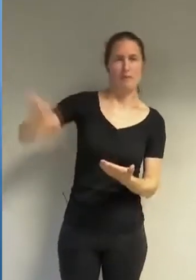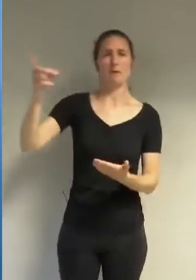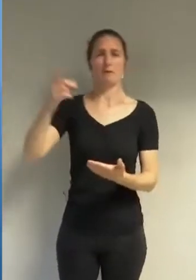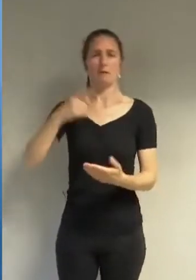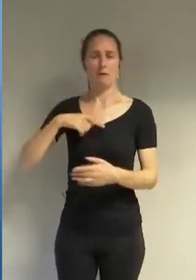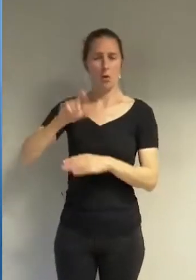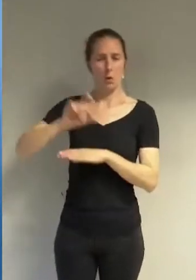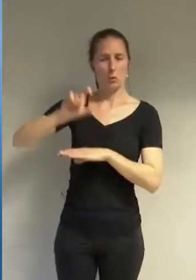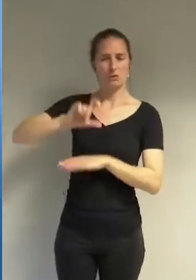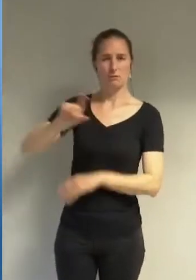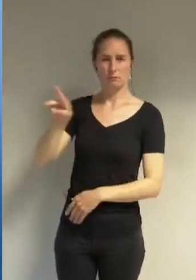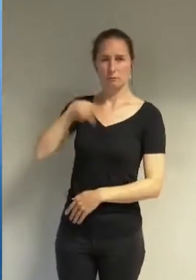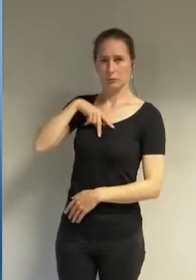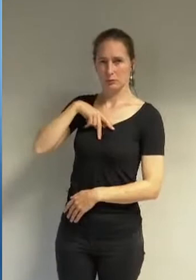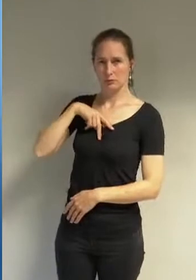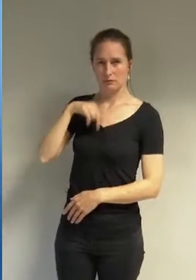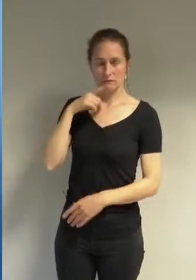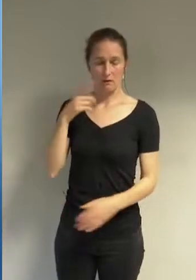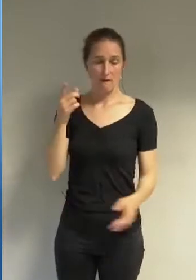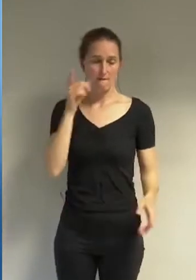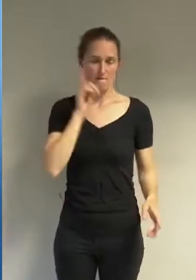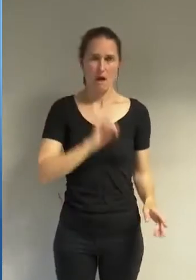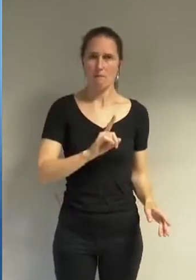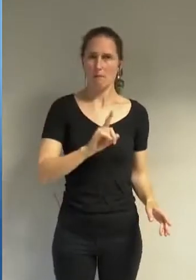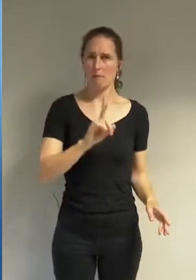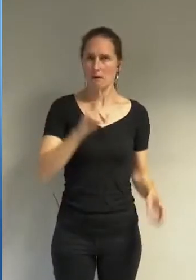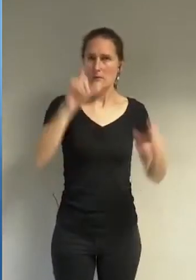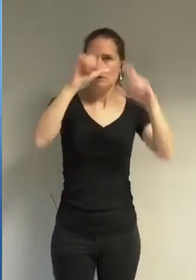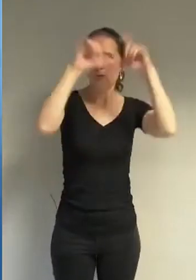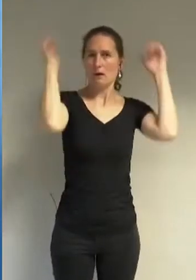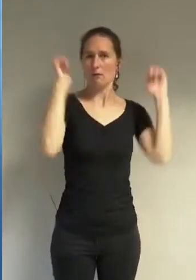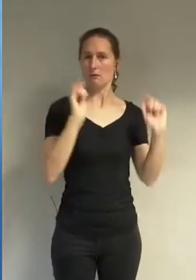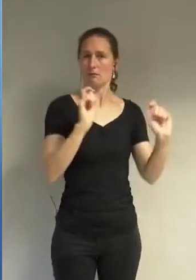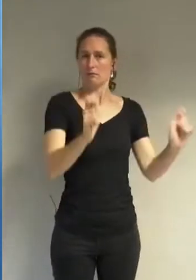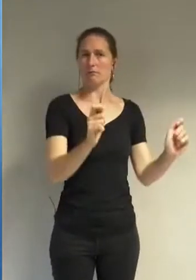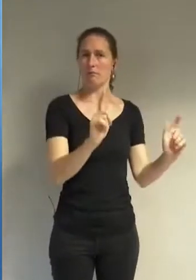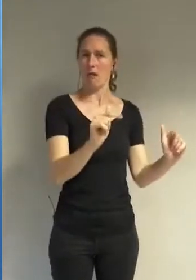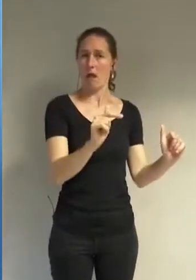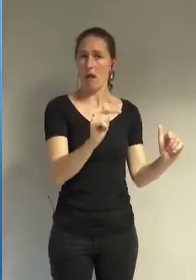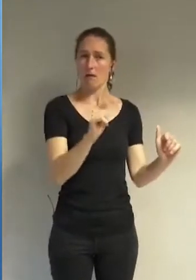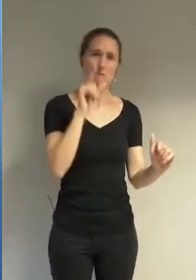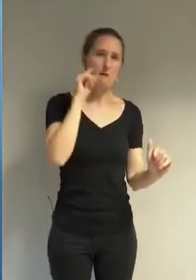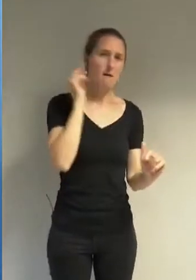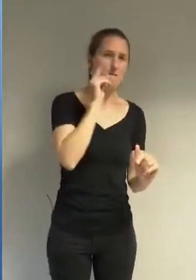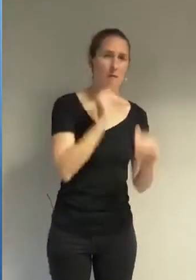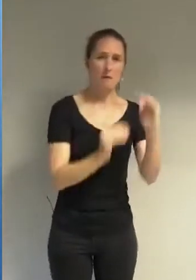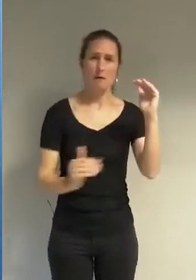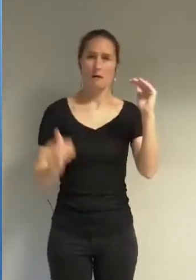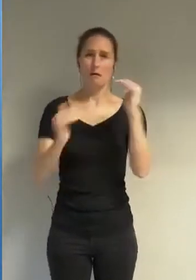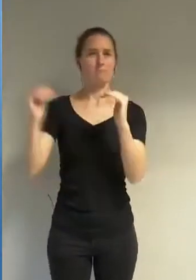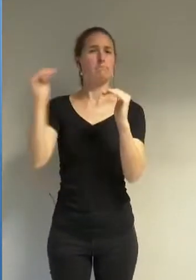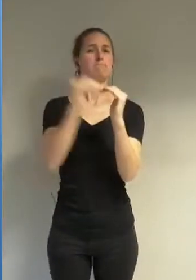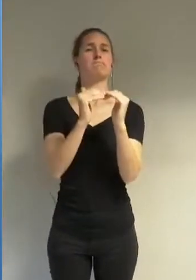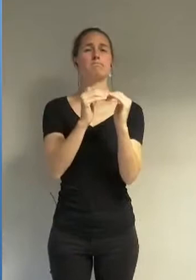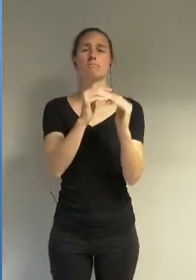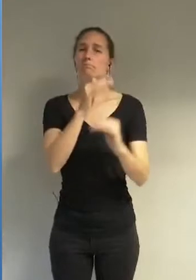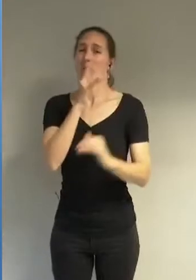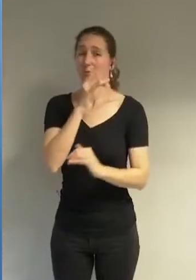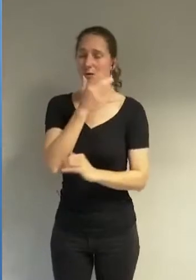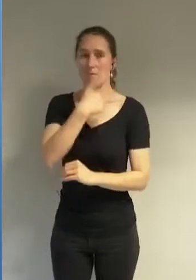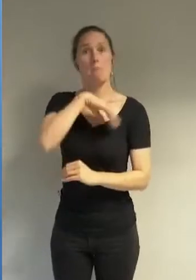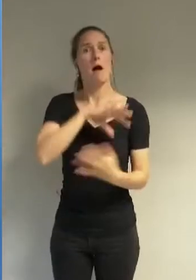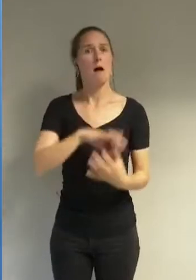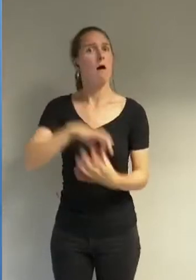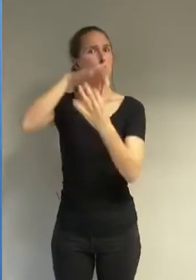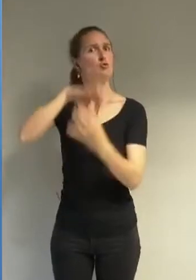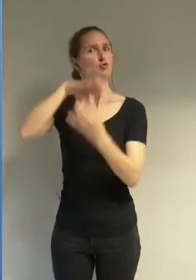leur religion les femmes n'ont pas à avoir un statut égal à celui des hommes dans la société est